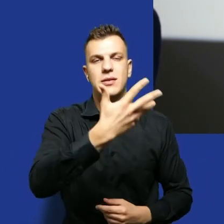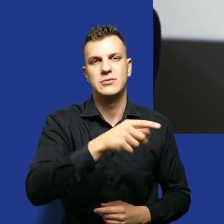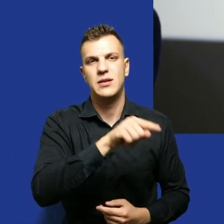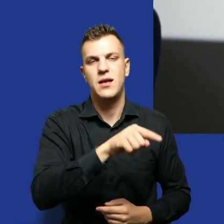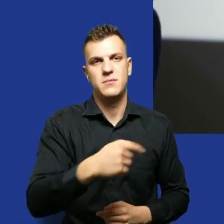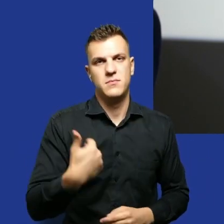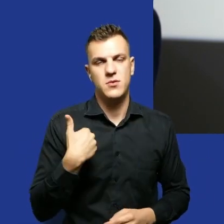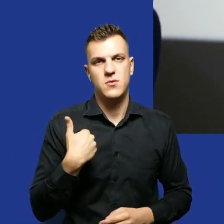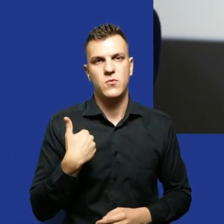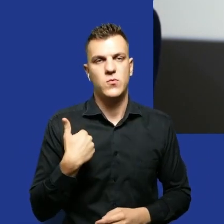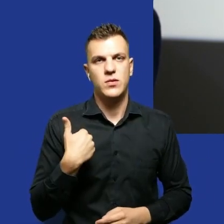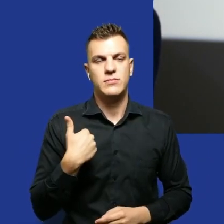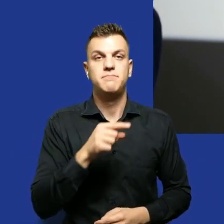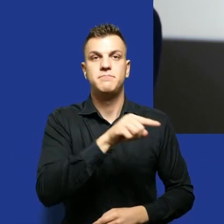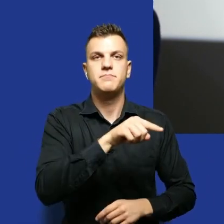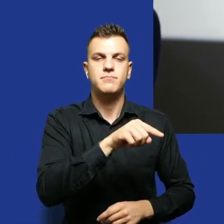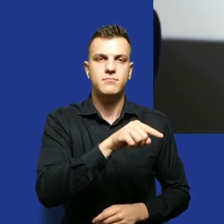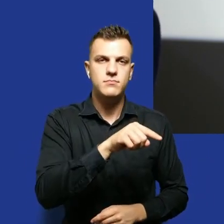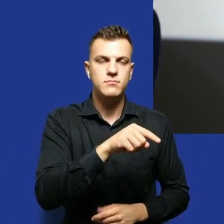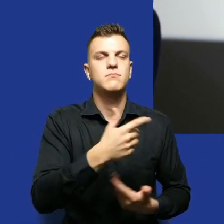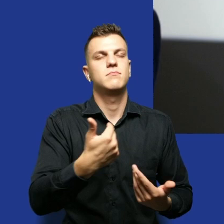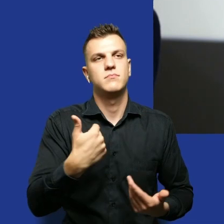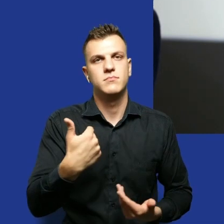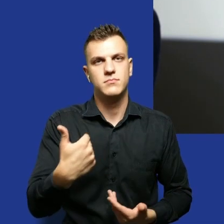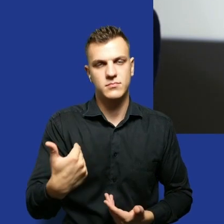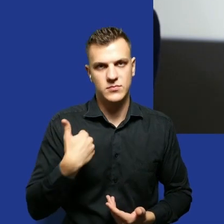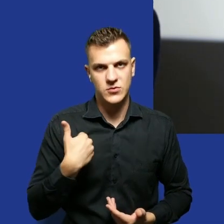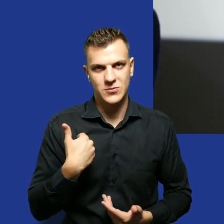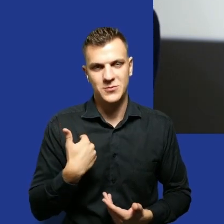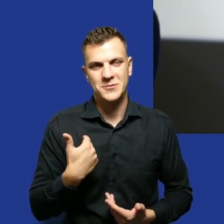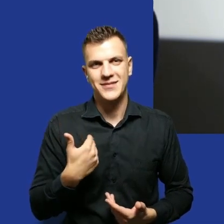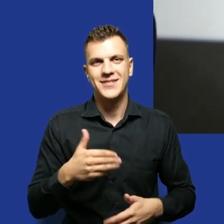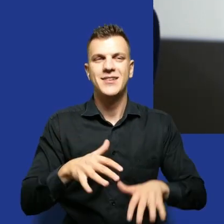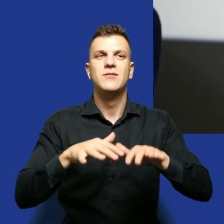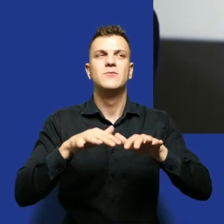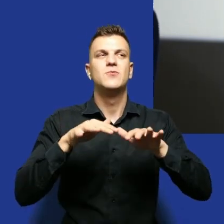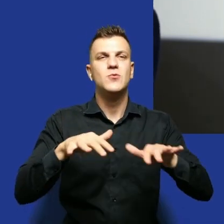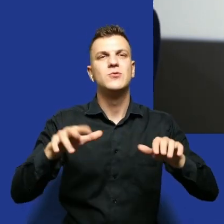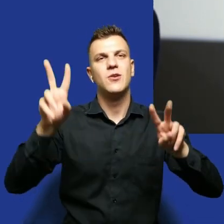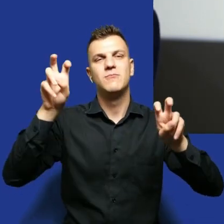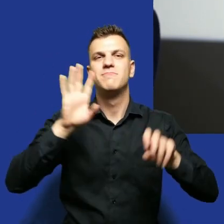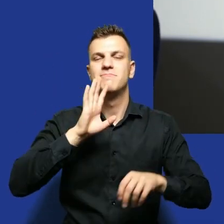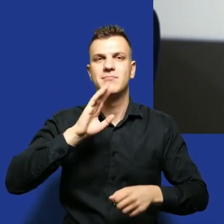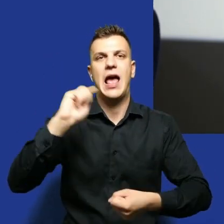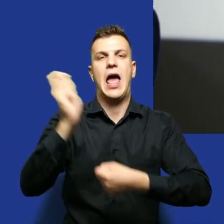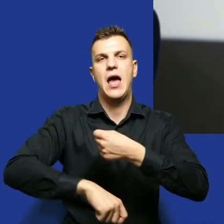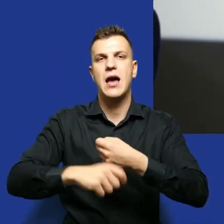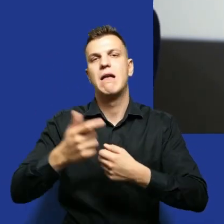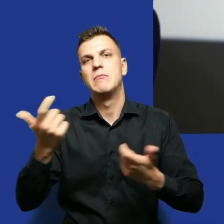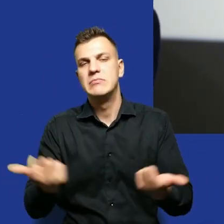rzeczywiście spotkało mnie wiele konsekwencji i tak naprawdę od gruźb po